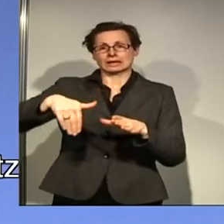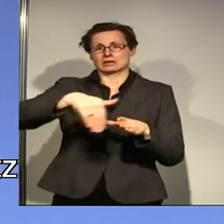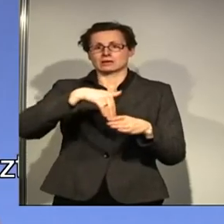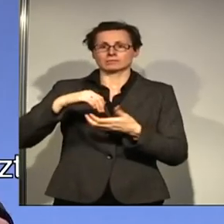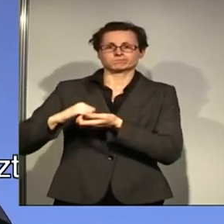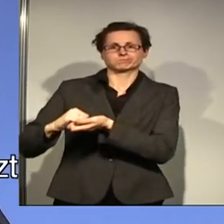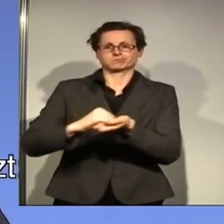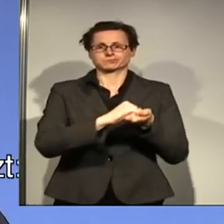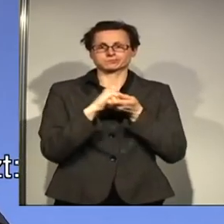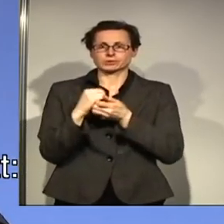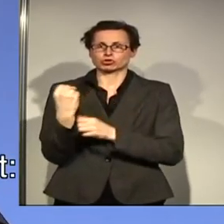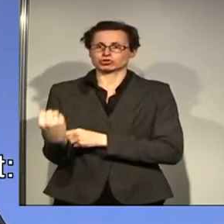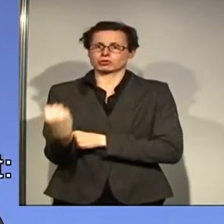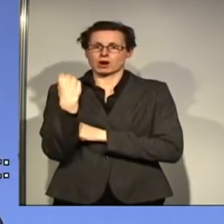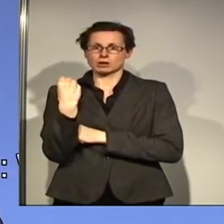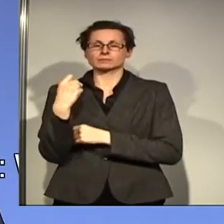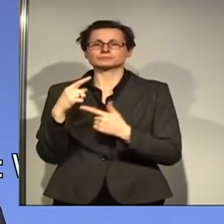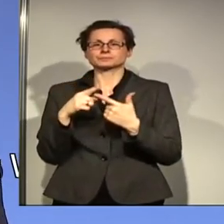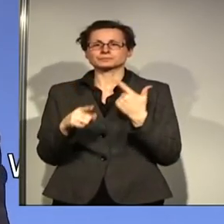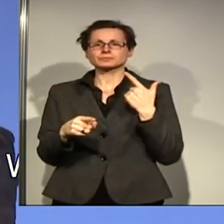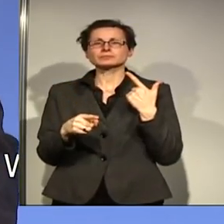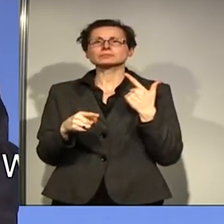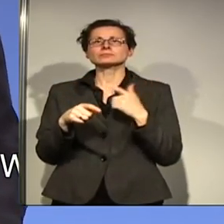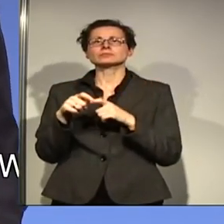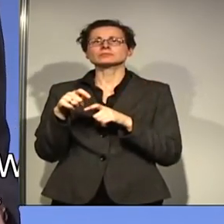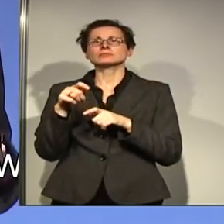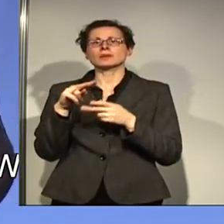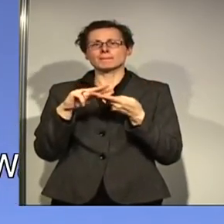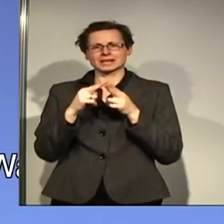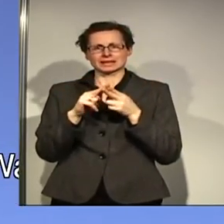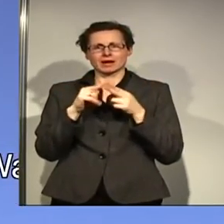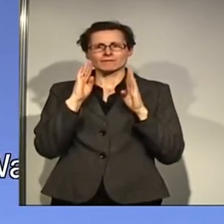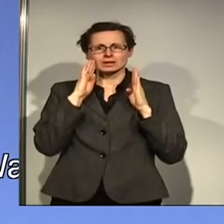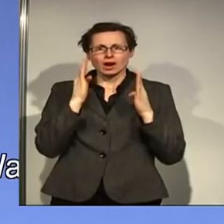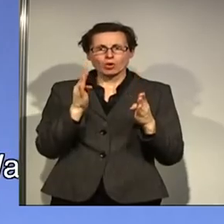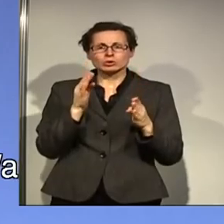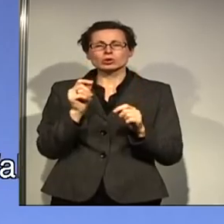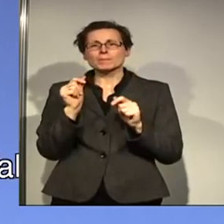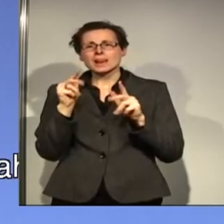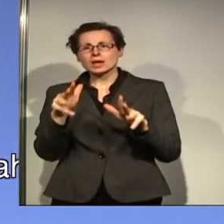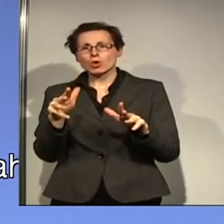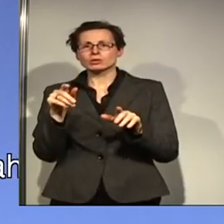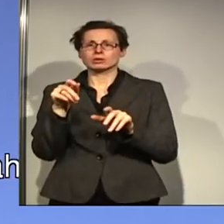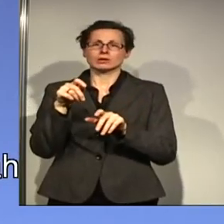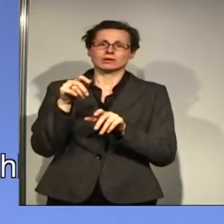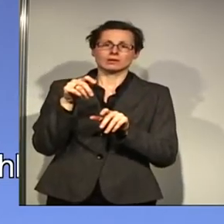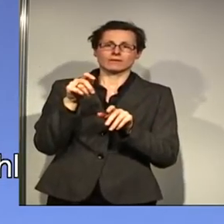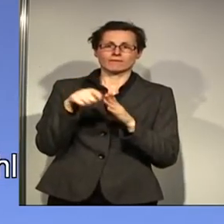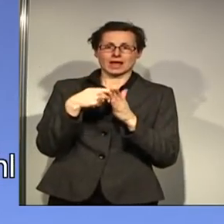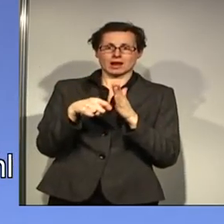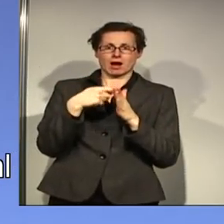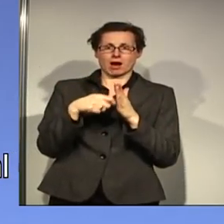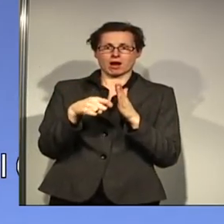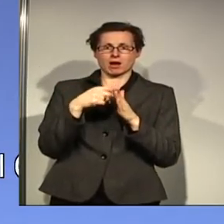Zweitens, ich will mithelfen, dass das Vertrauen, das unsere Mitglieder und Millionen von Wählerinnen und Wählern bei der vergangenen